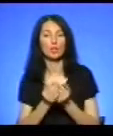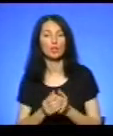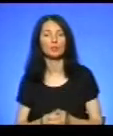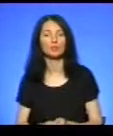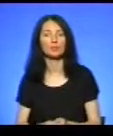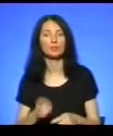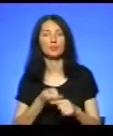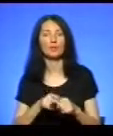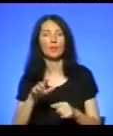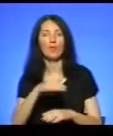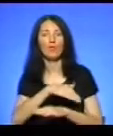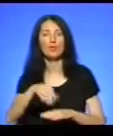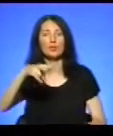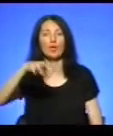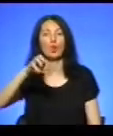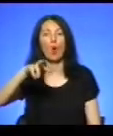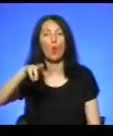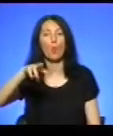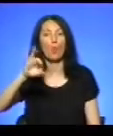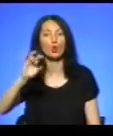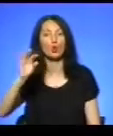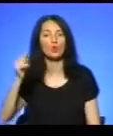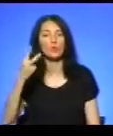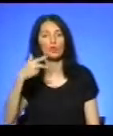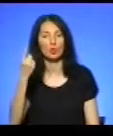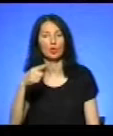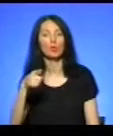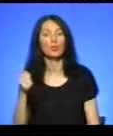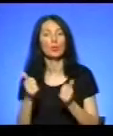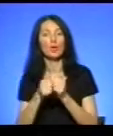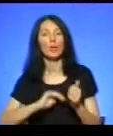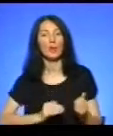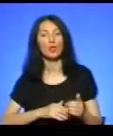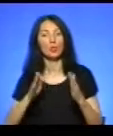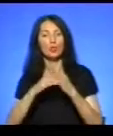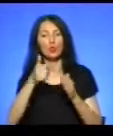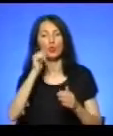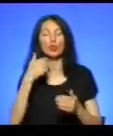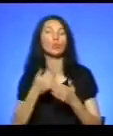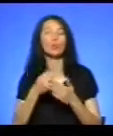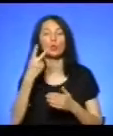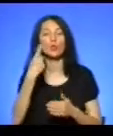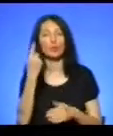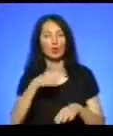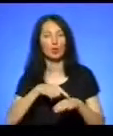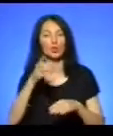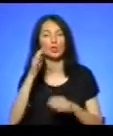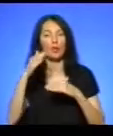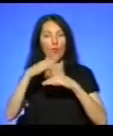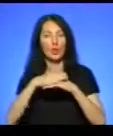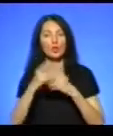Це вулиця Ломоносова, 31. Тут поблизу приватного будинку вчора близько 21 години вечора загорівся